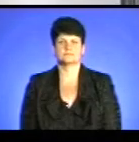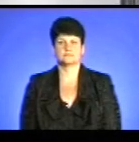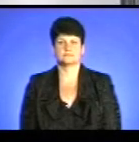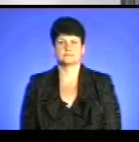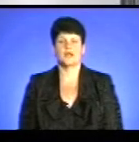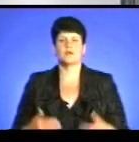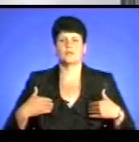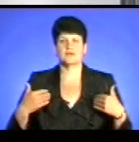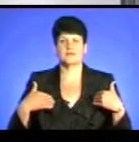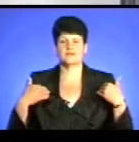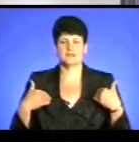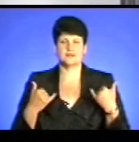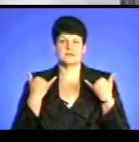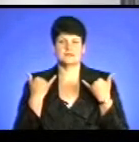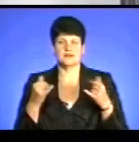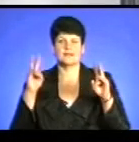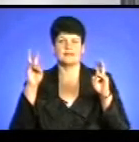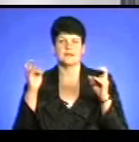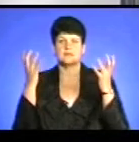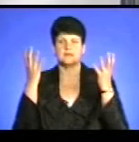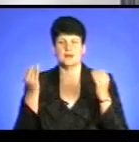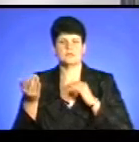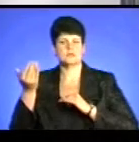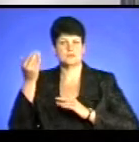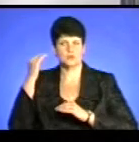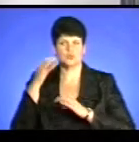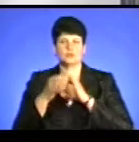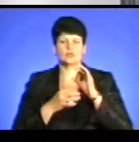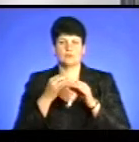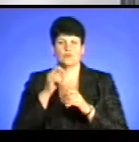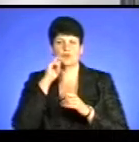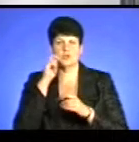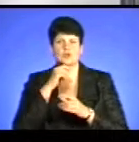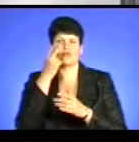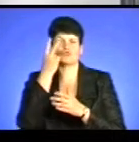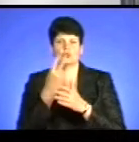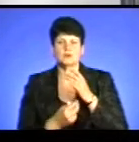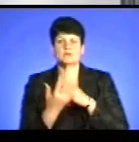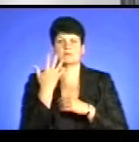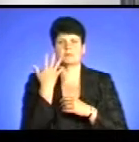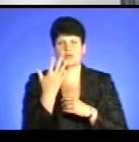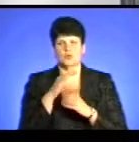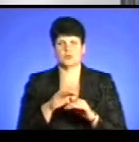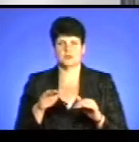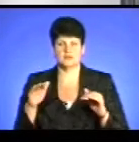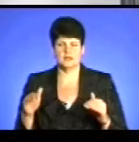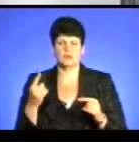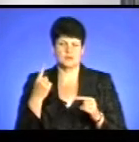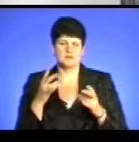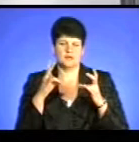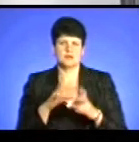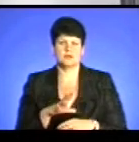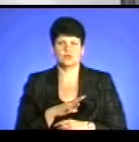Мої вітання в ефірі програма «Тема дня». Поза минулої доби в Україні втопилося п'ятеро дітей. Одна з трагедій трапилася на Тернопільщині.